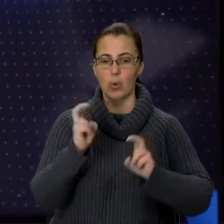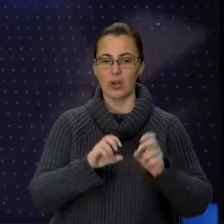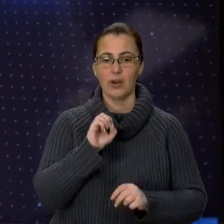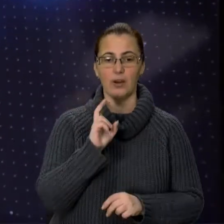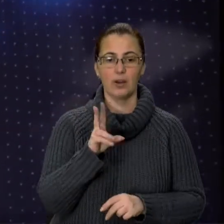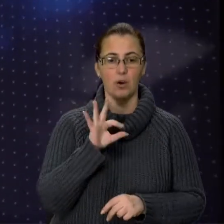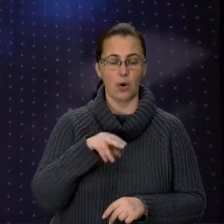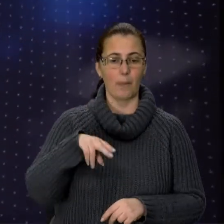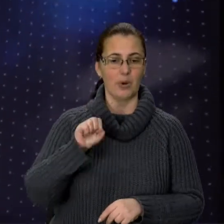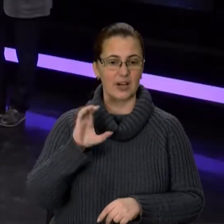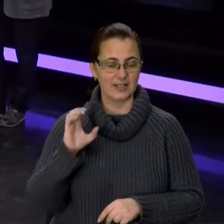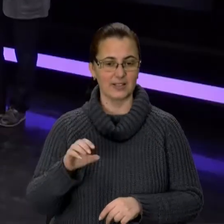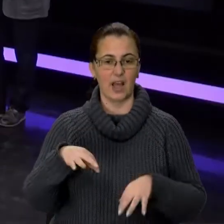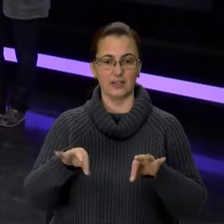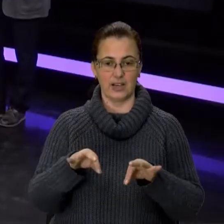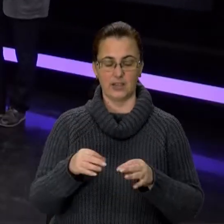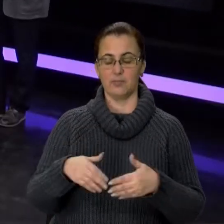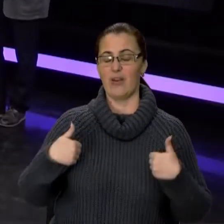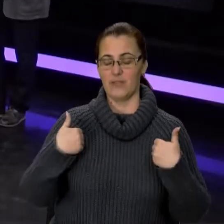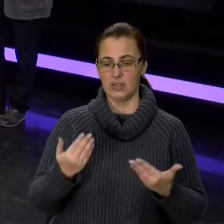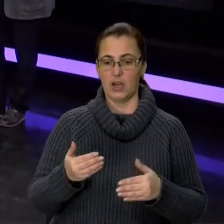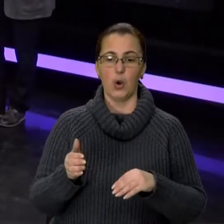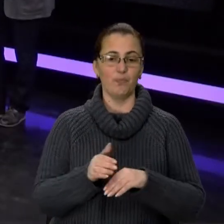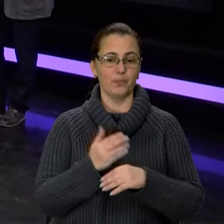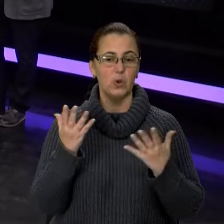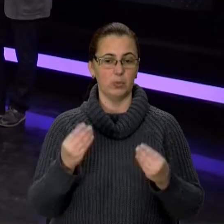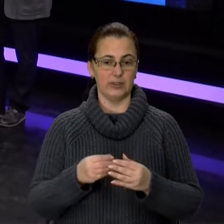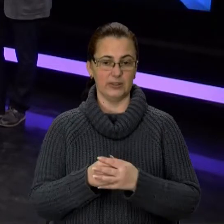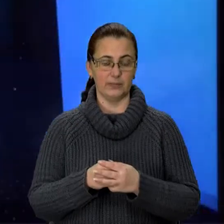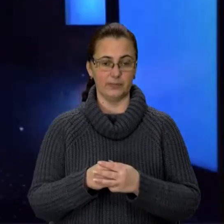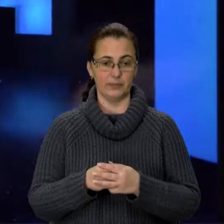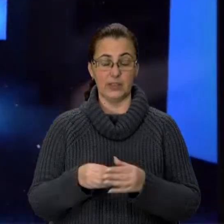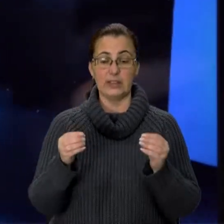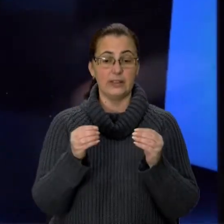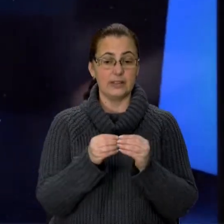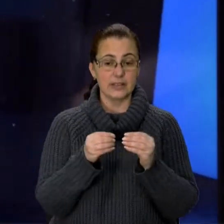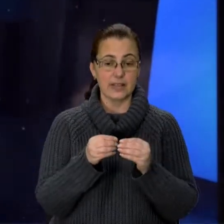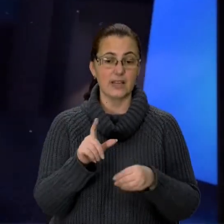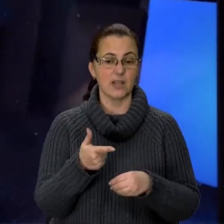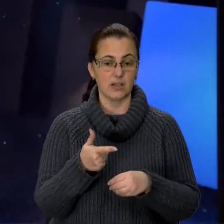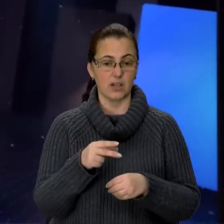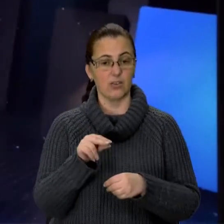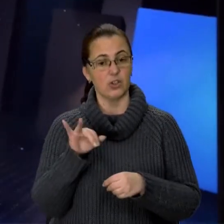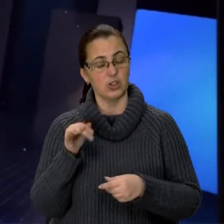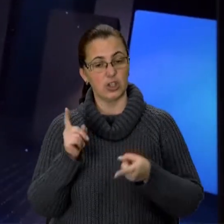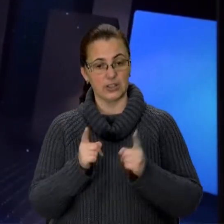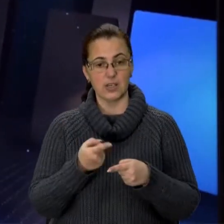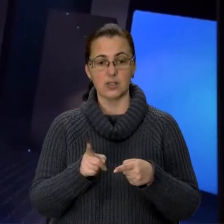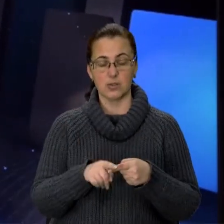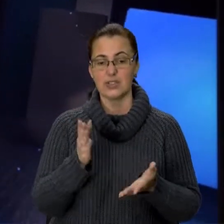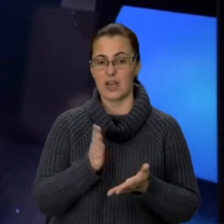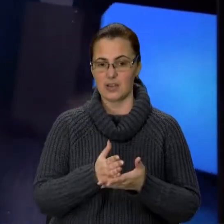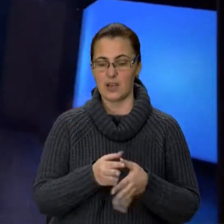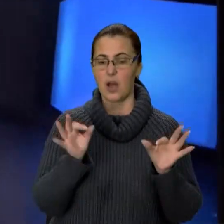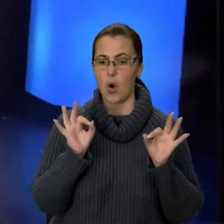«Екопастранс» Ігорем Самердаком. Вітаю вас. Доброго дня. Отож, 10 гривень. Чи дійсно це є